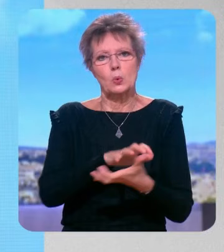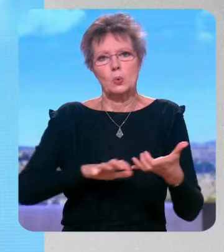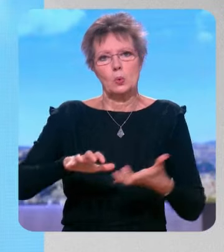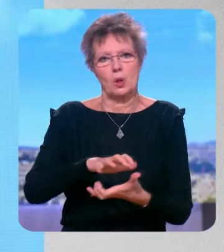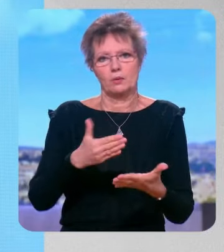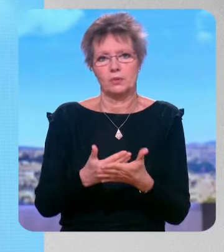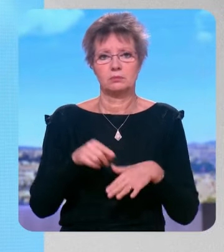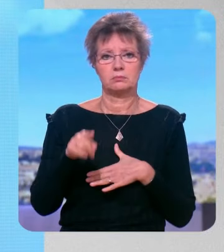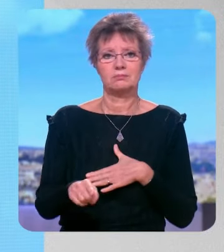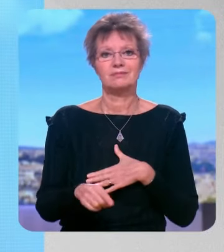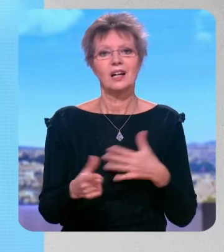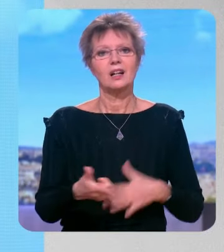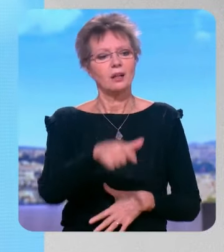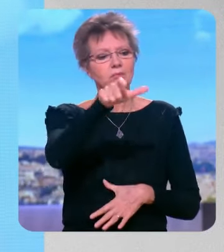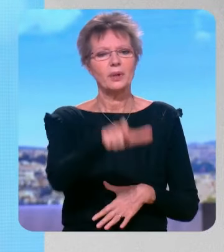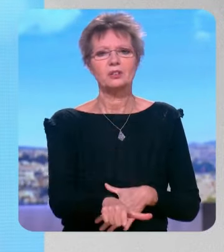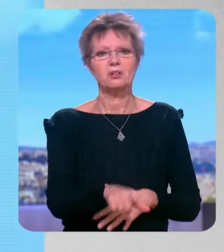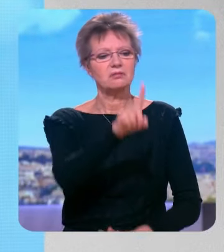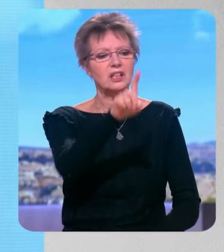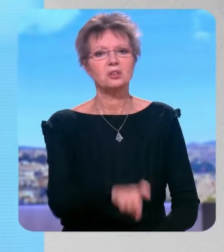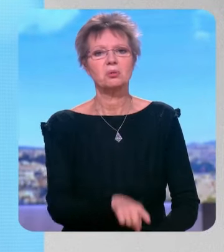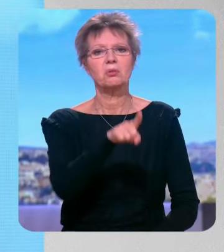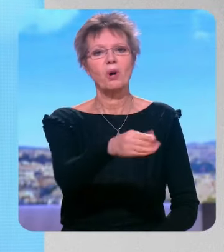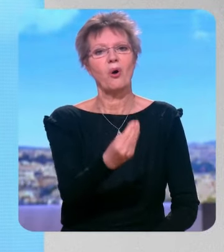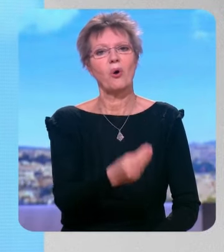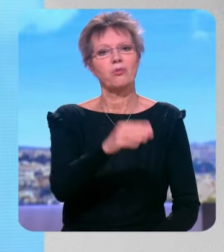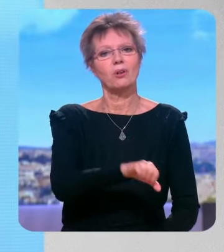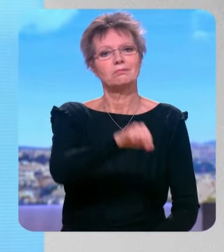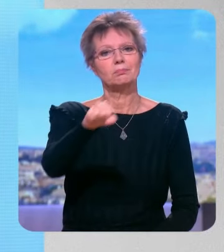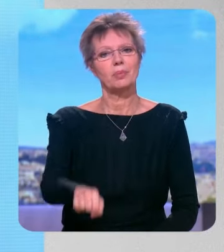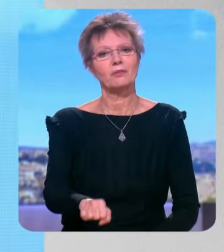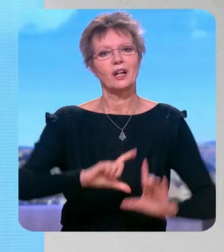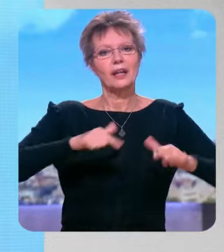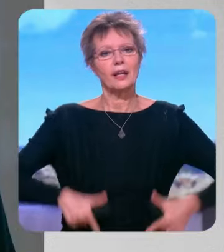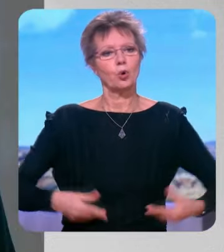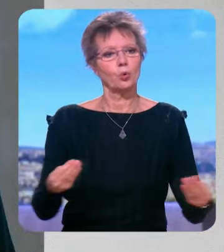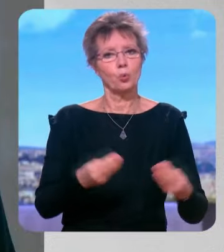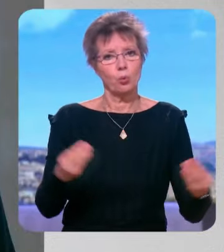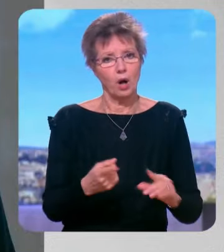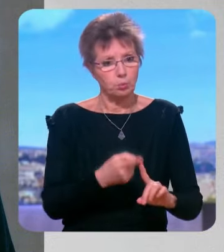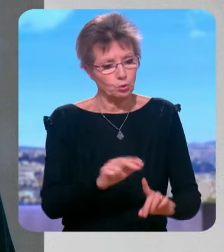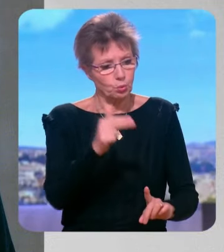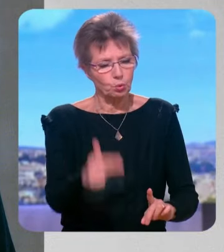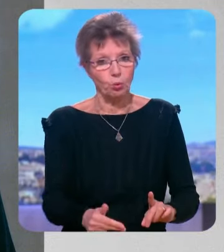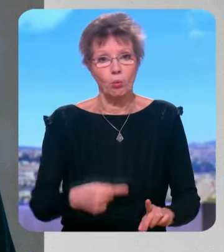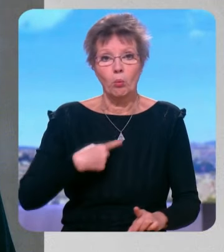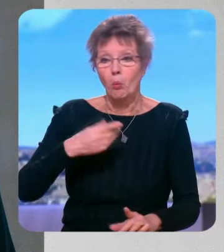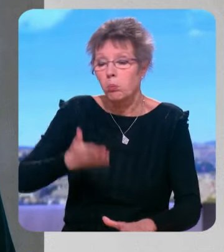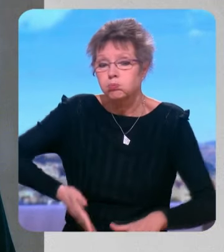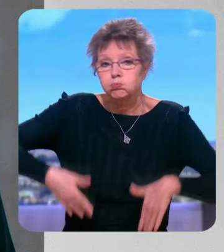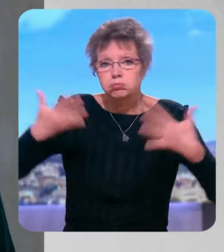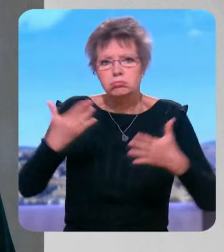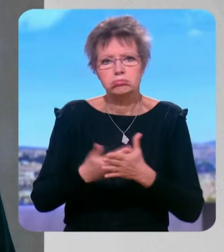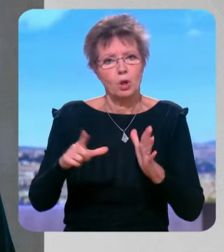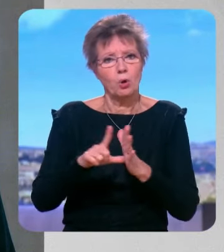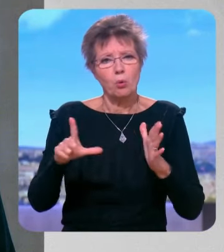légitime de demander systématiquement à un ministre dans quel type d'établissement il scolarise ses enfants pour moi ça n'a absolument aucune importance la loi reconnaît qu'il